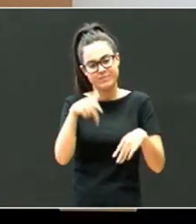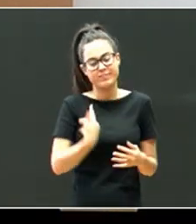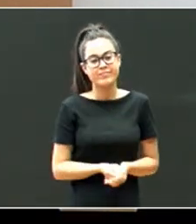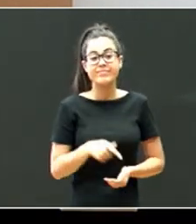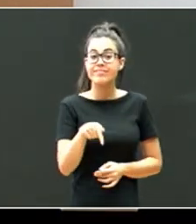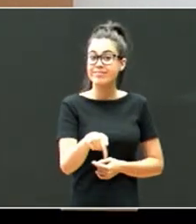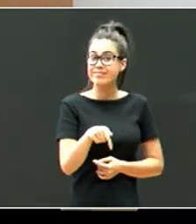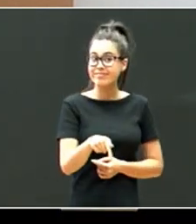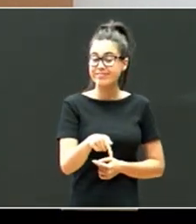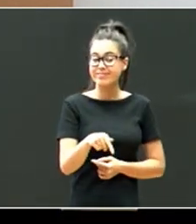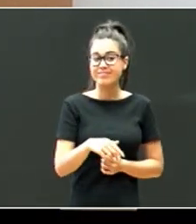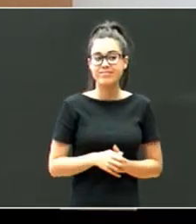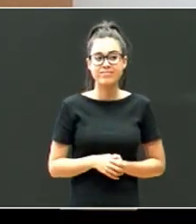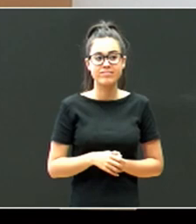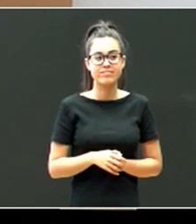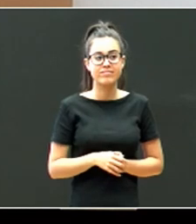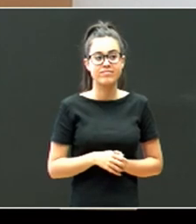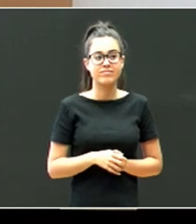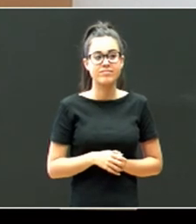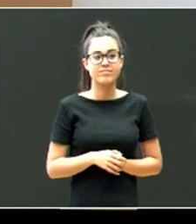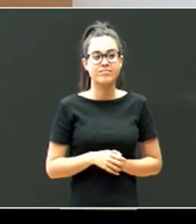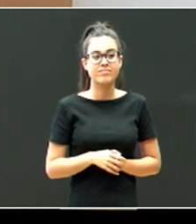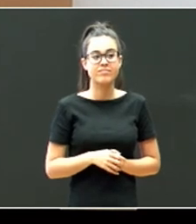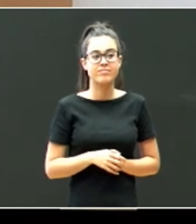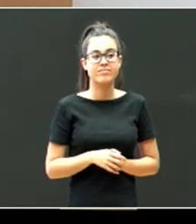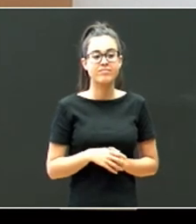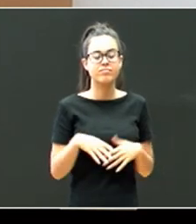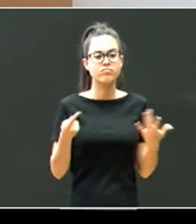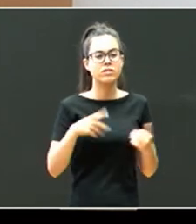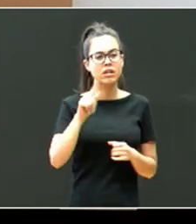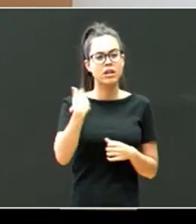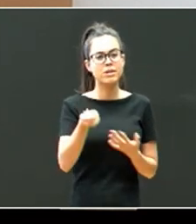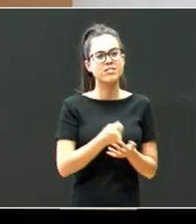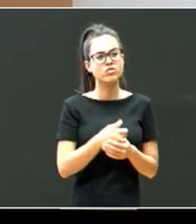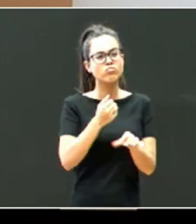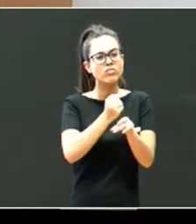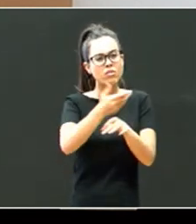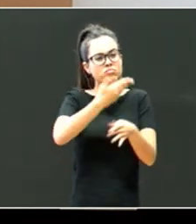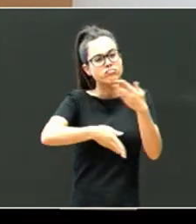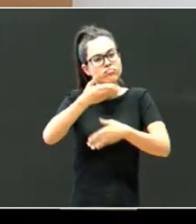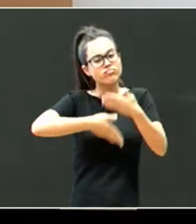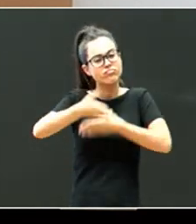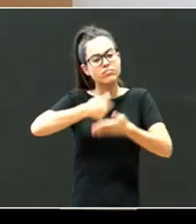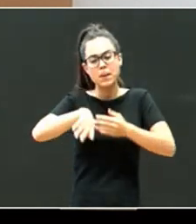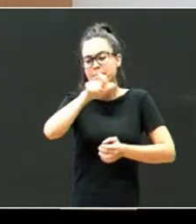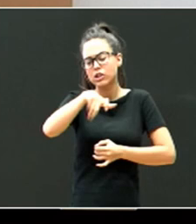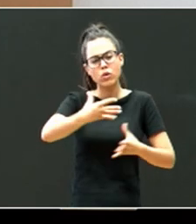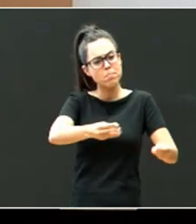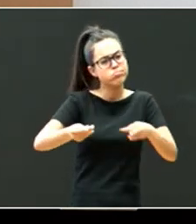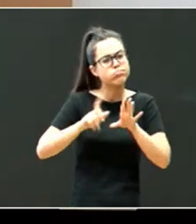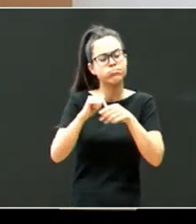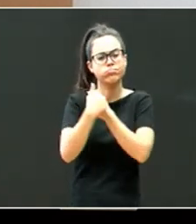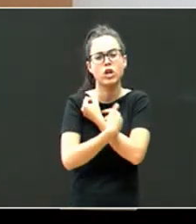eredu, bat, elan kolaboratiboaren apentsatzen dut, partai de asko izan dira,